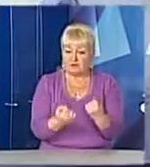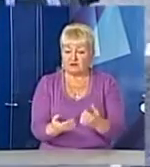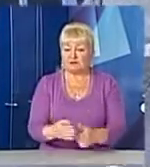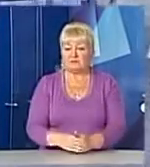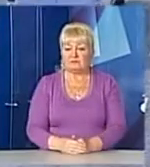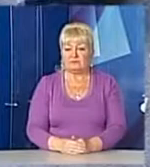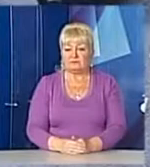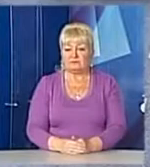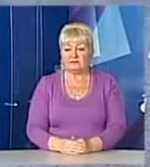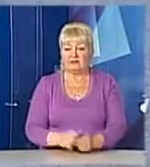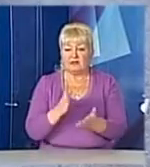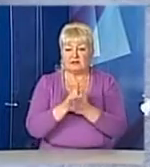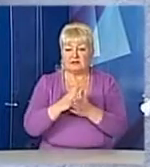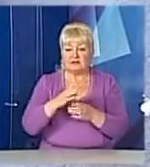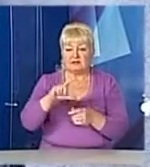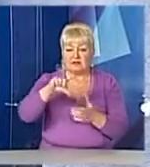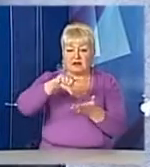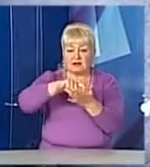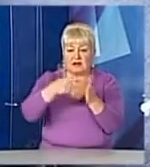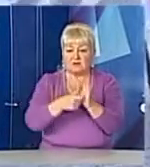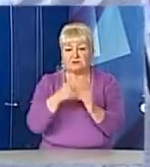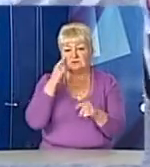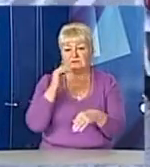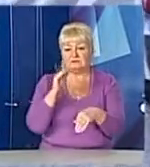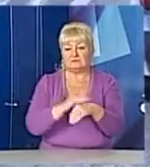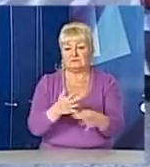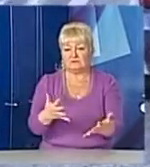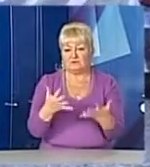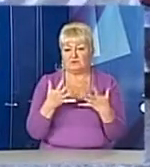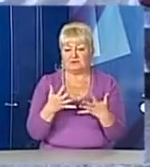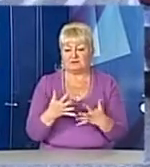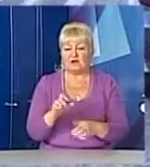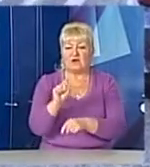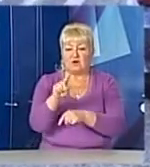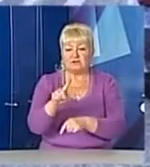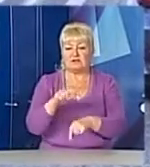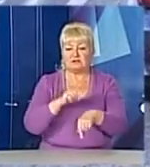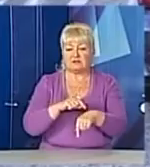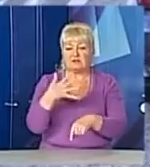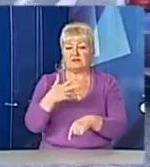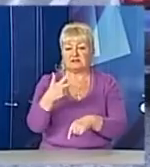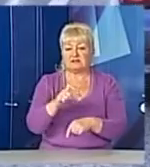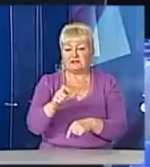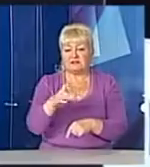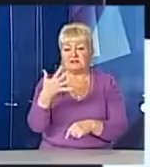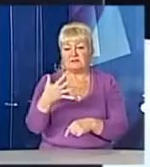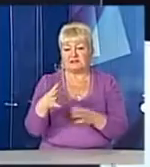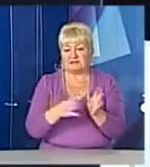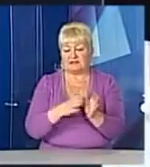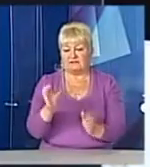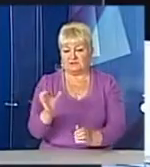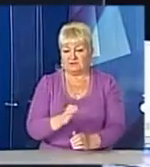обведений рамочкою, от він розпізнаний. В 11 годині 53 хвилини 59 секунд. Ми